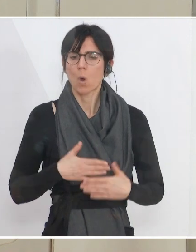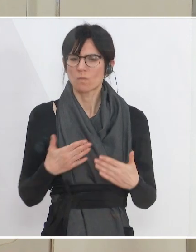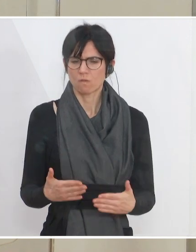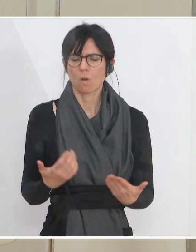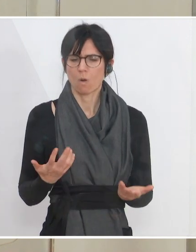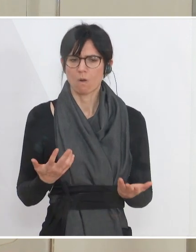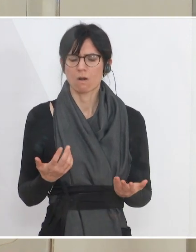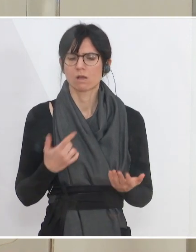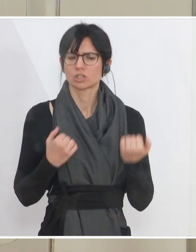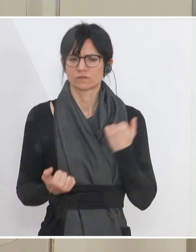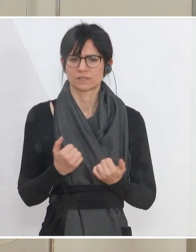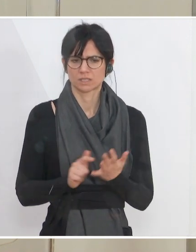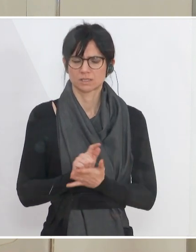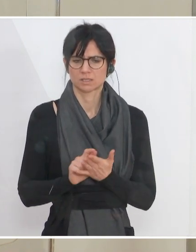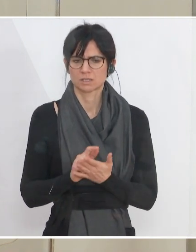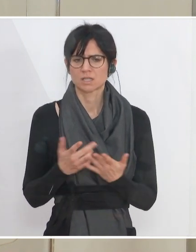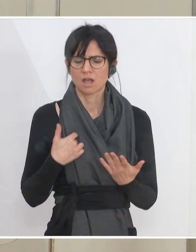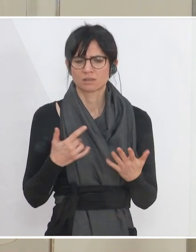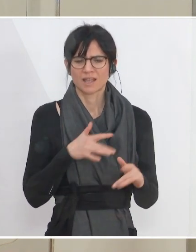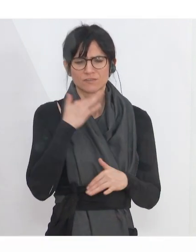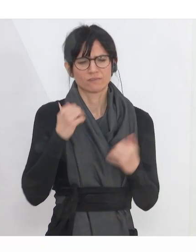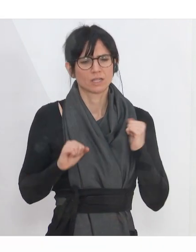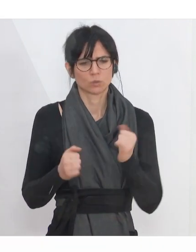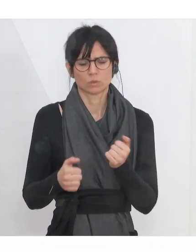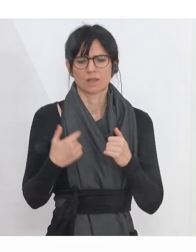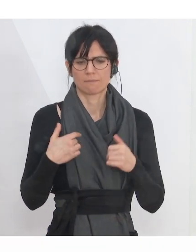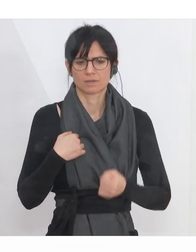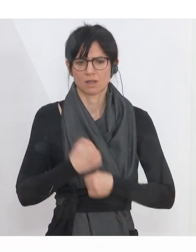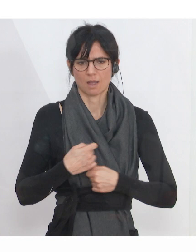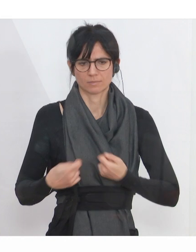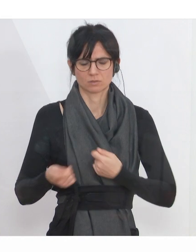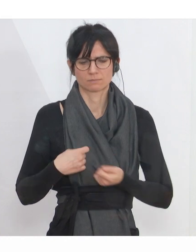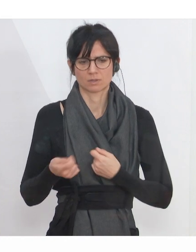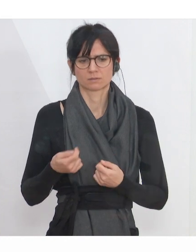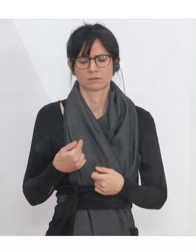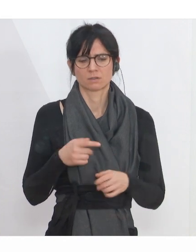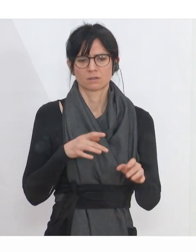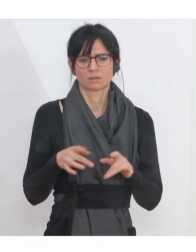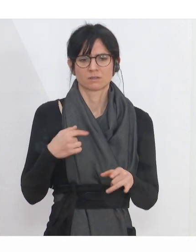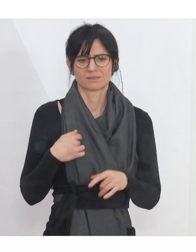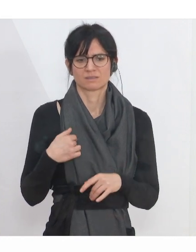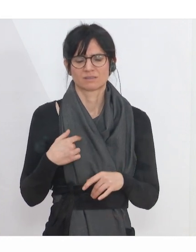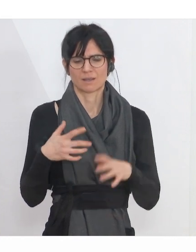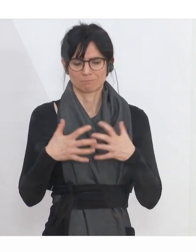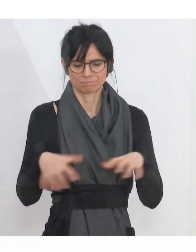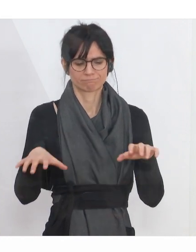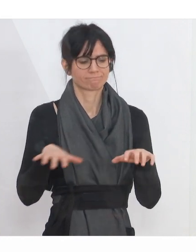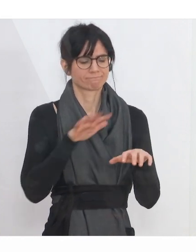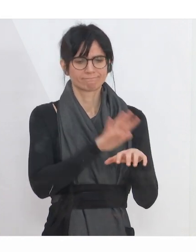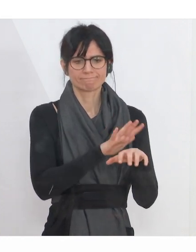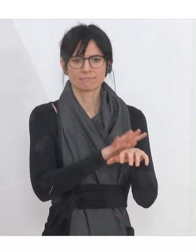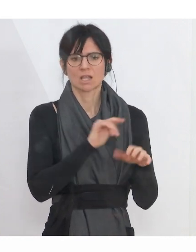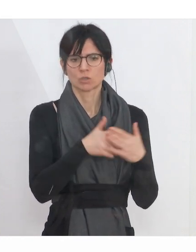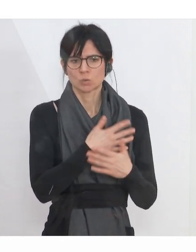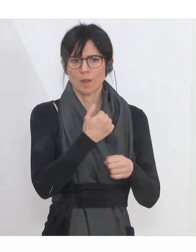der schwierigen Situationen relativ viel Dynamik am Arbeitsmarkt herrscht. Wir haben eine gewisse Zweiteilung, Bereiche, wo